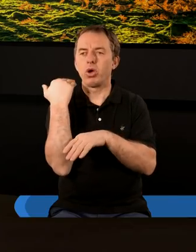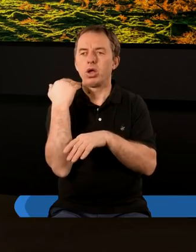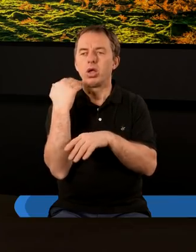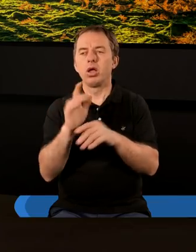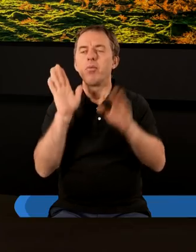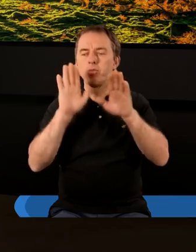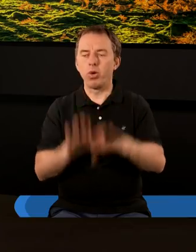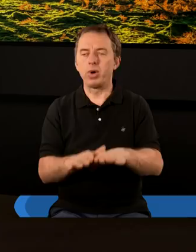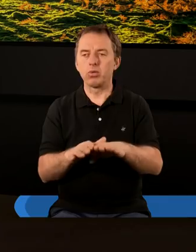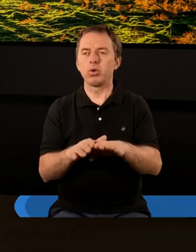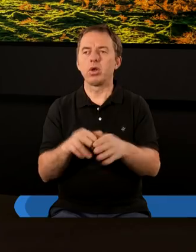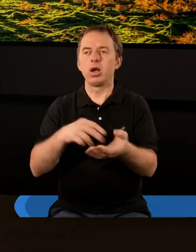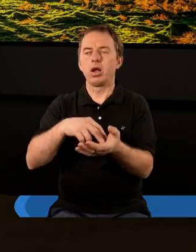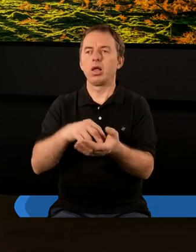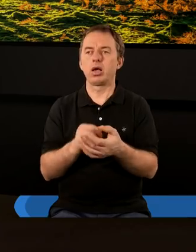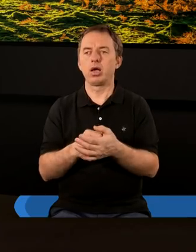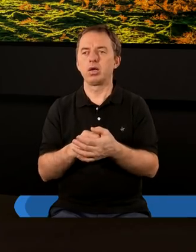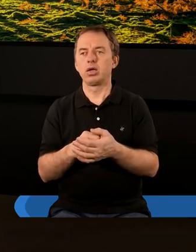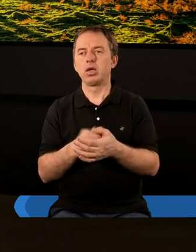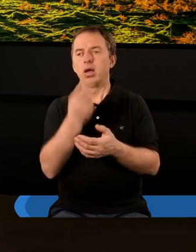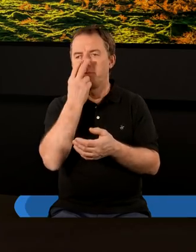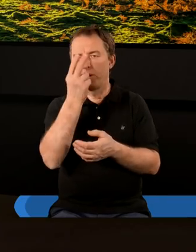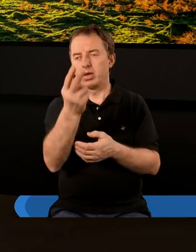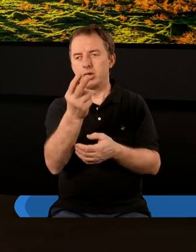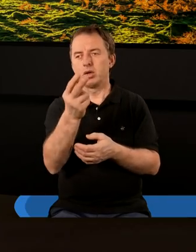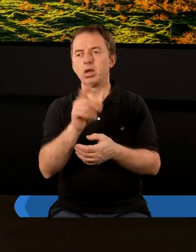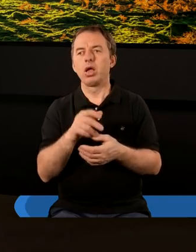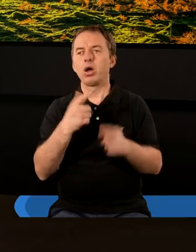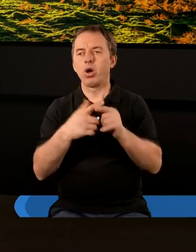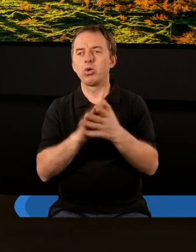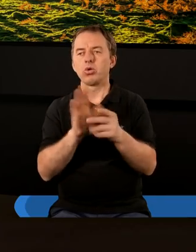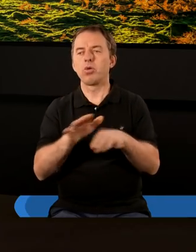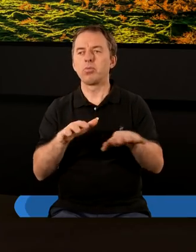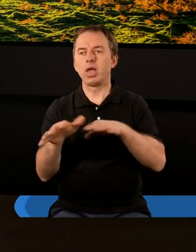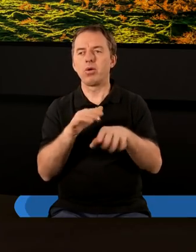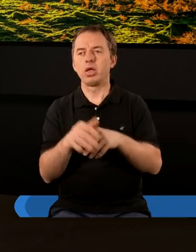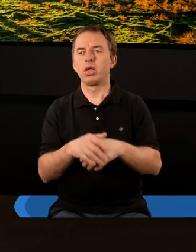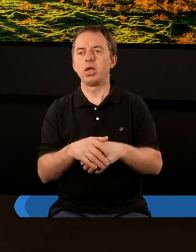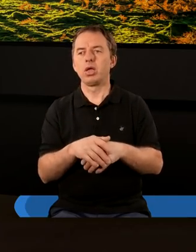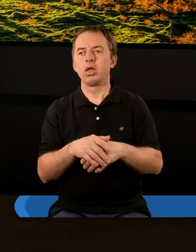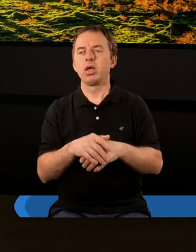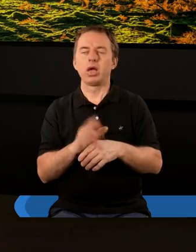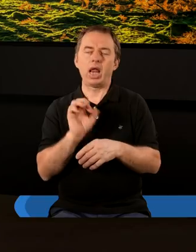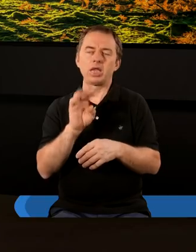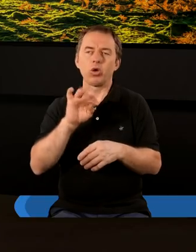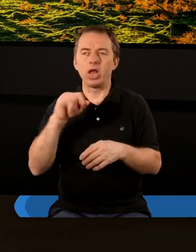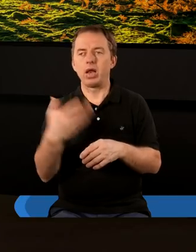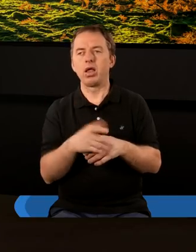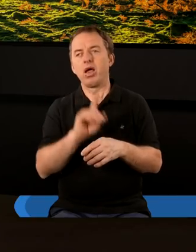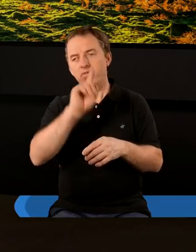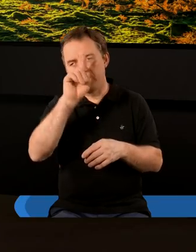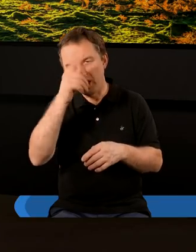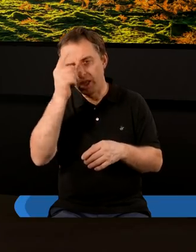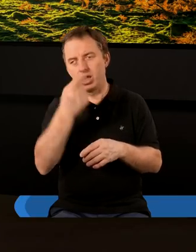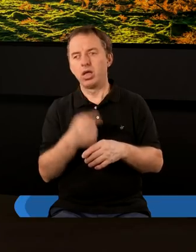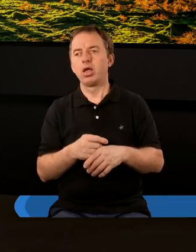naprawdę popadłeś w duchowy letarg patrząc na Kościół to miało miejsce bo bardziej taki racjonalizm bardziej